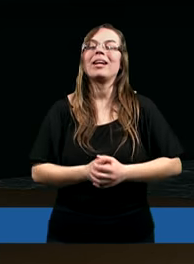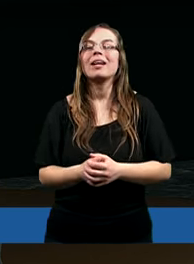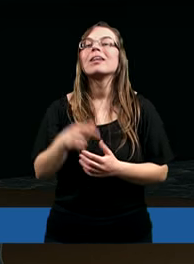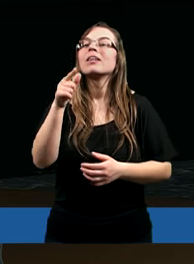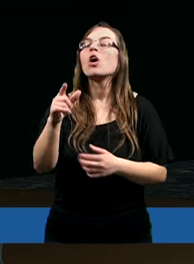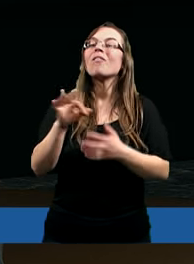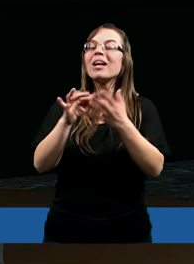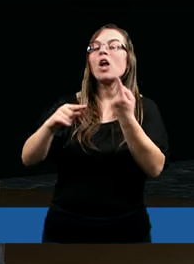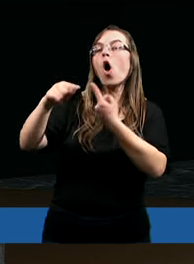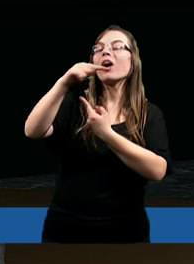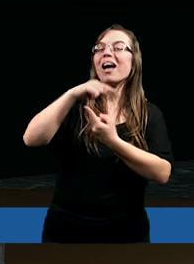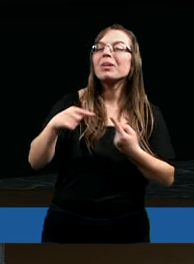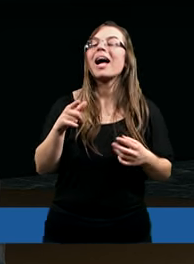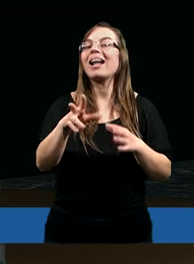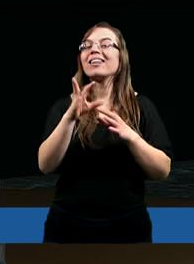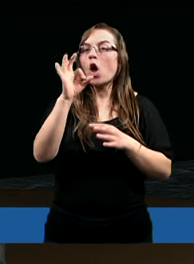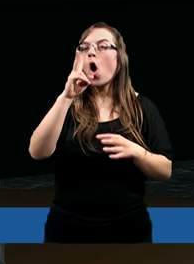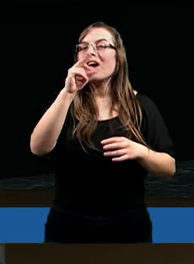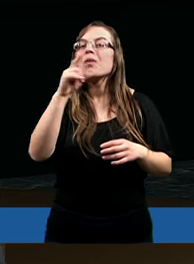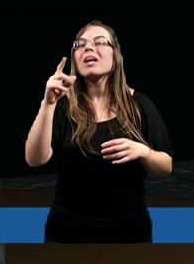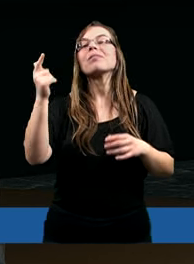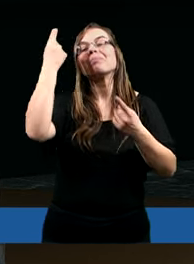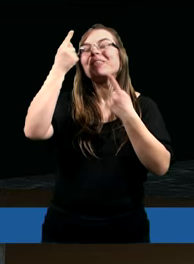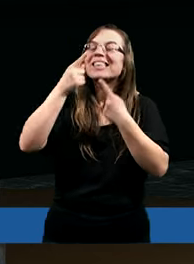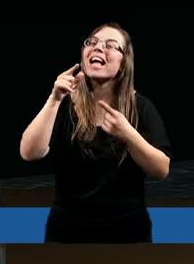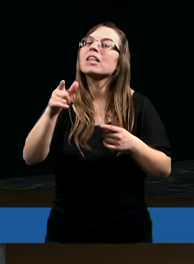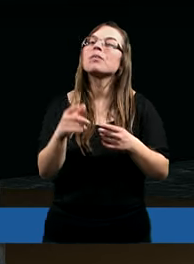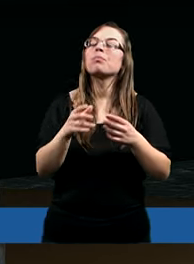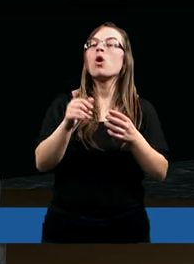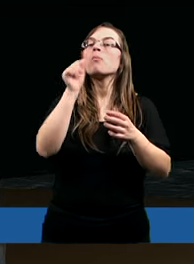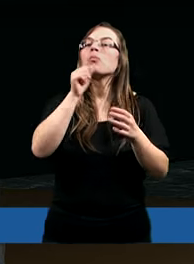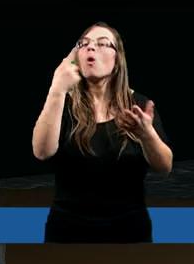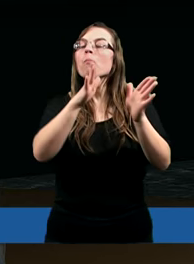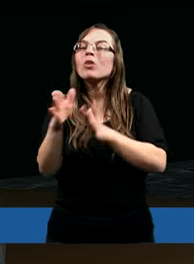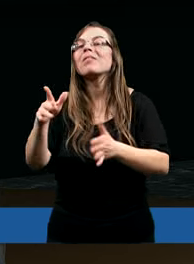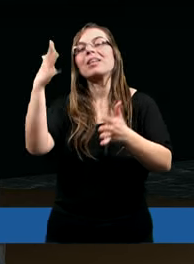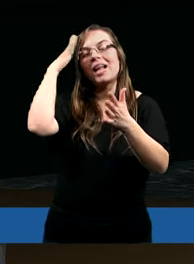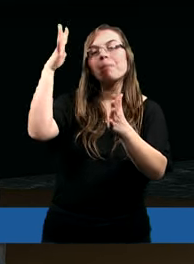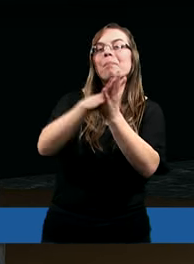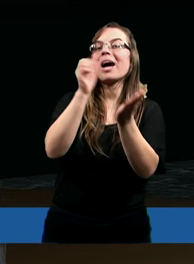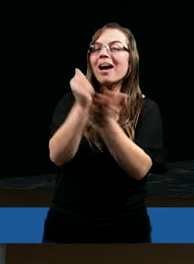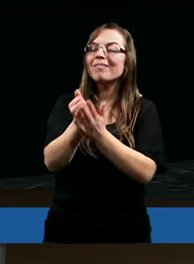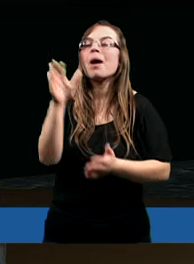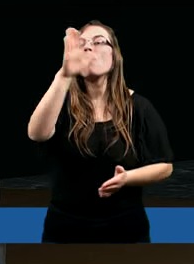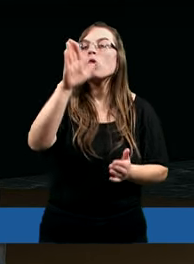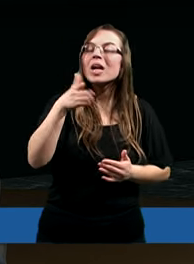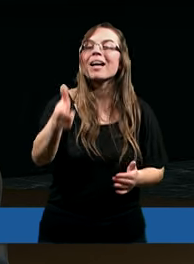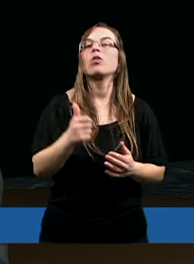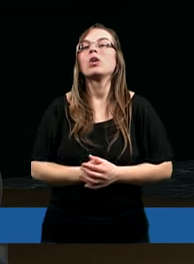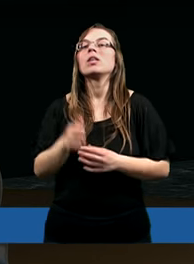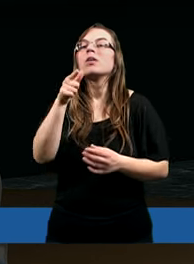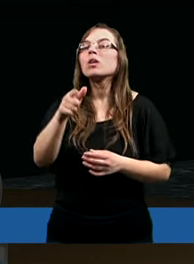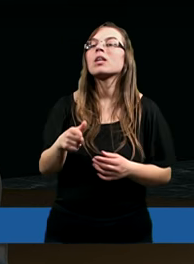takim okiełznaniem jest znajomość Jezusa Chrystusa, znajomość prawa Bożego, głównie podstaw, prawda?